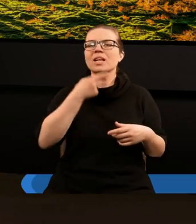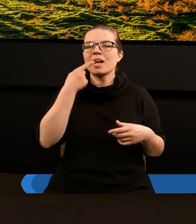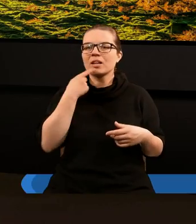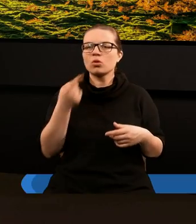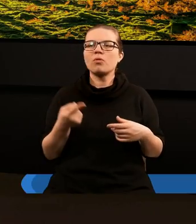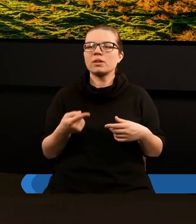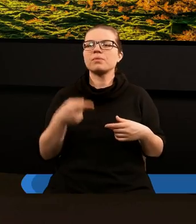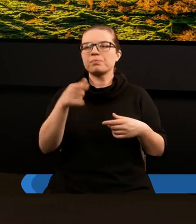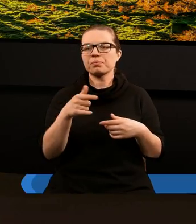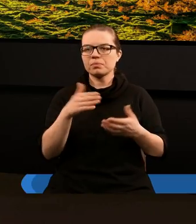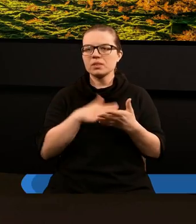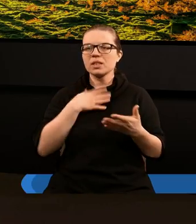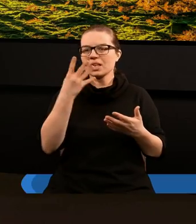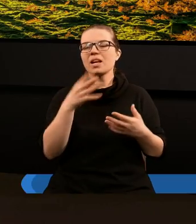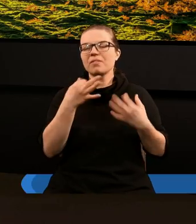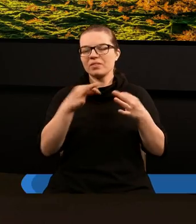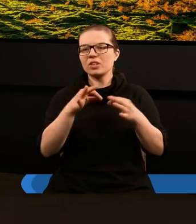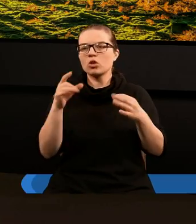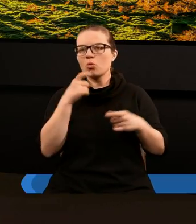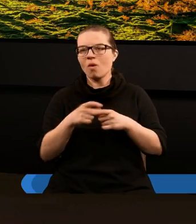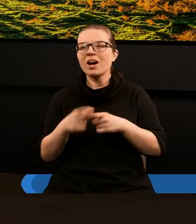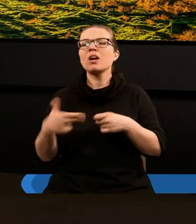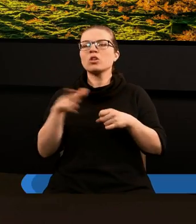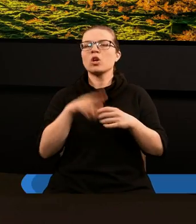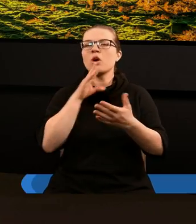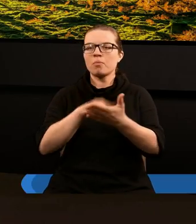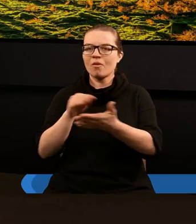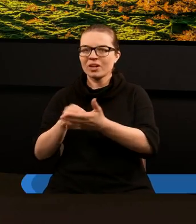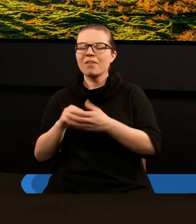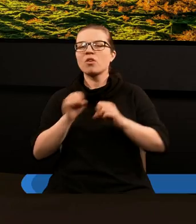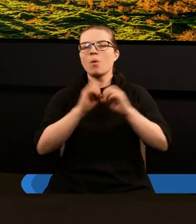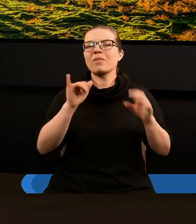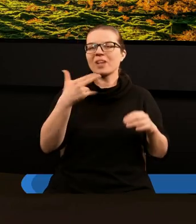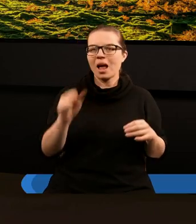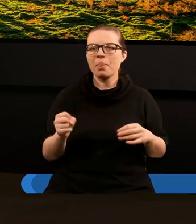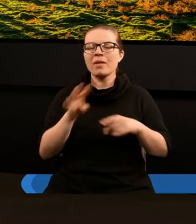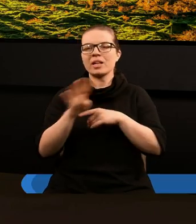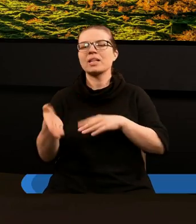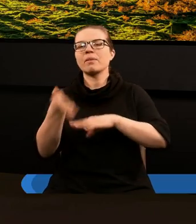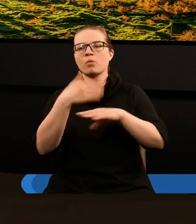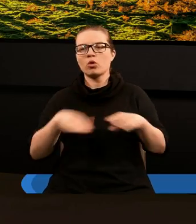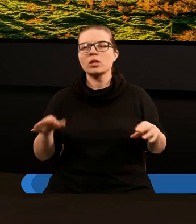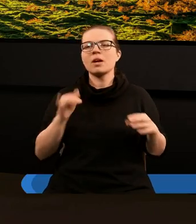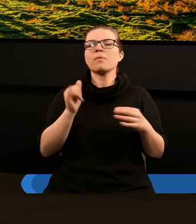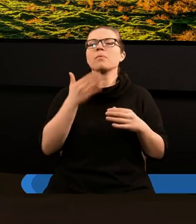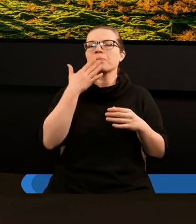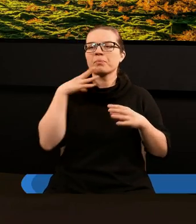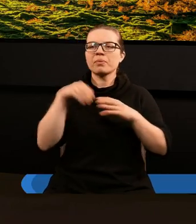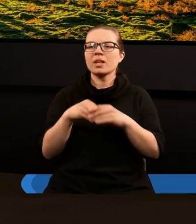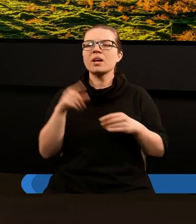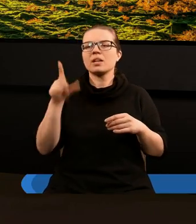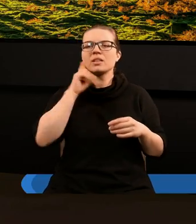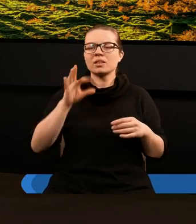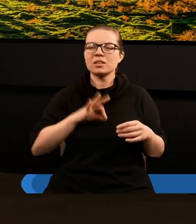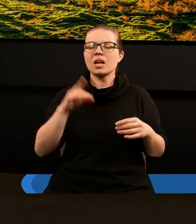języków. tutaj wymienia te cztery słowa, które powtarzają się w Apokalipsie w czternastym rozdziale. Mianowicie, że